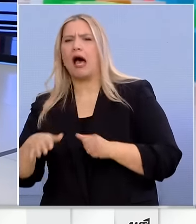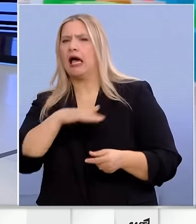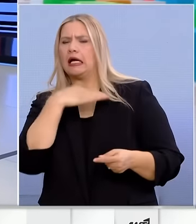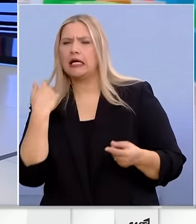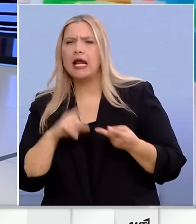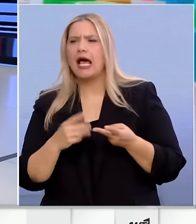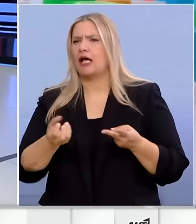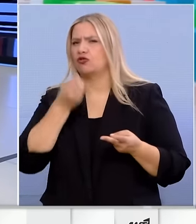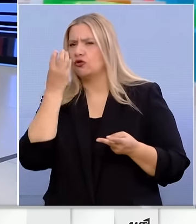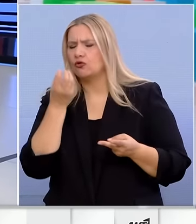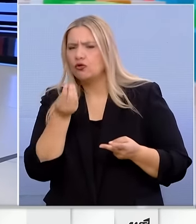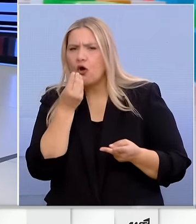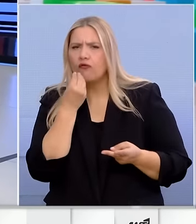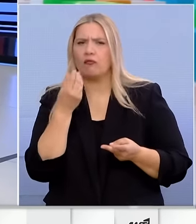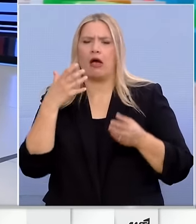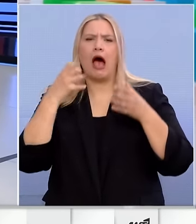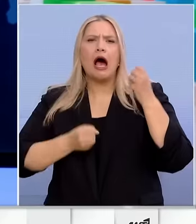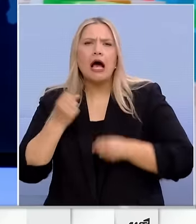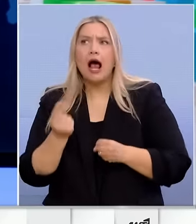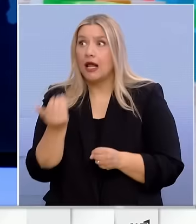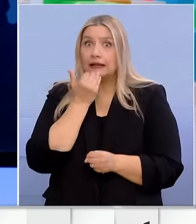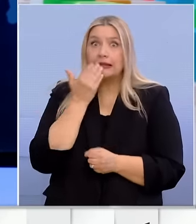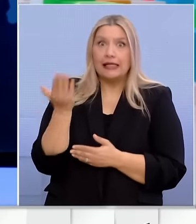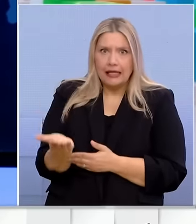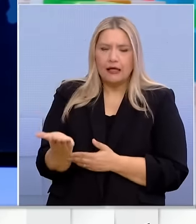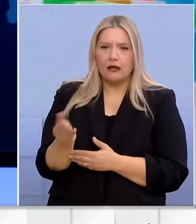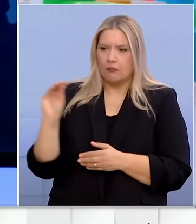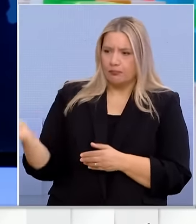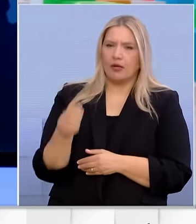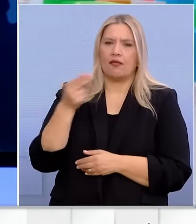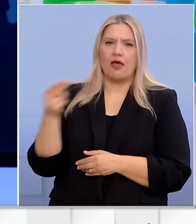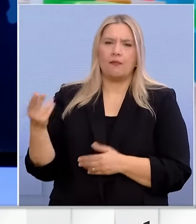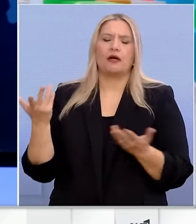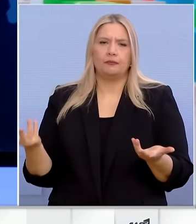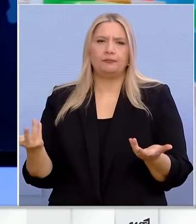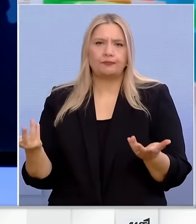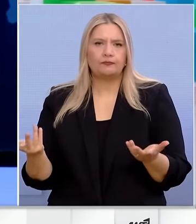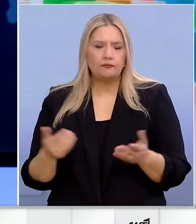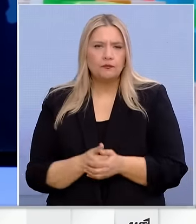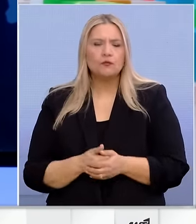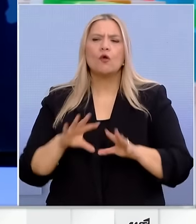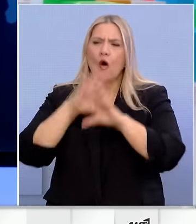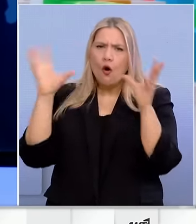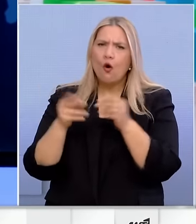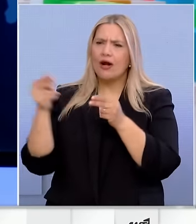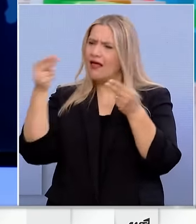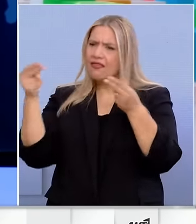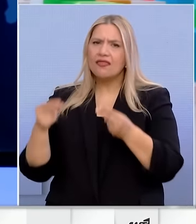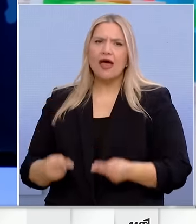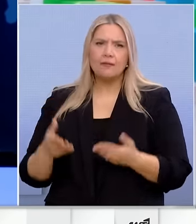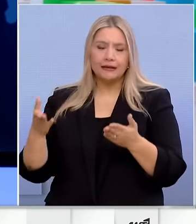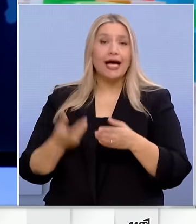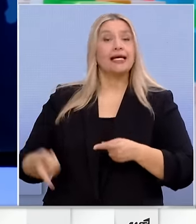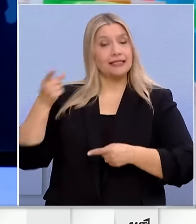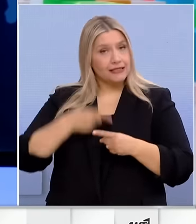τρόφιμα, στο γάλα, στο τυρί που έγινε συζήτηση και αυτές τις μέρες κλπ. Άρα όλα αυτά τα ζητήματα και όταν πάρουμε